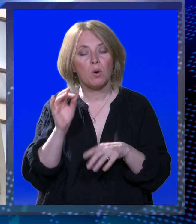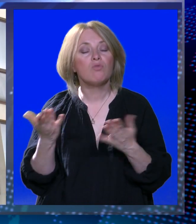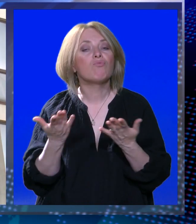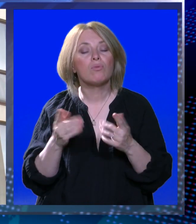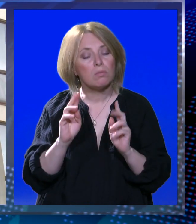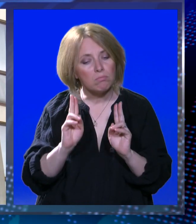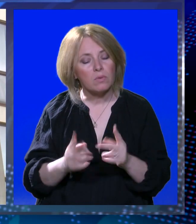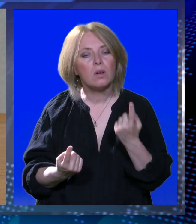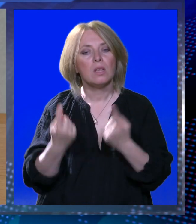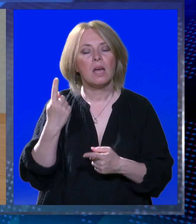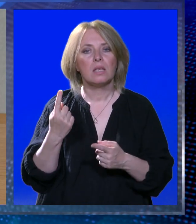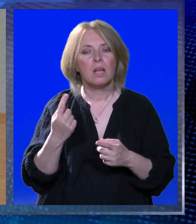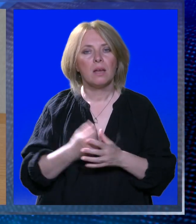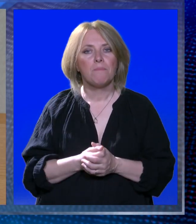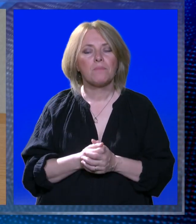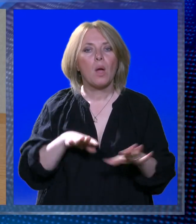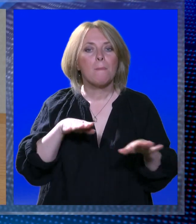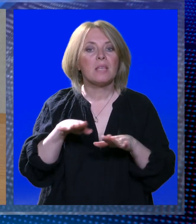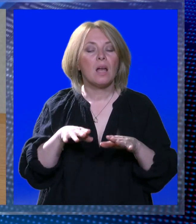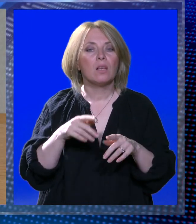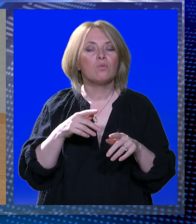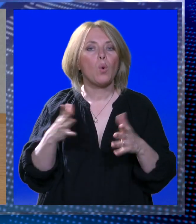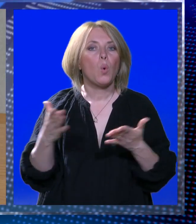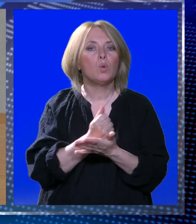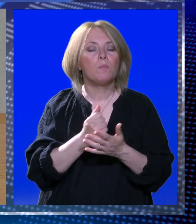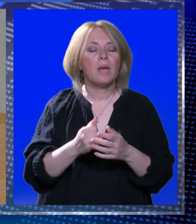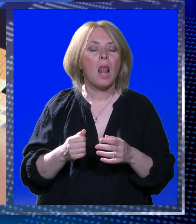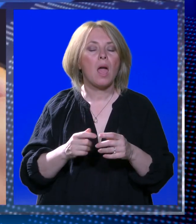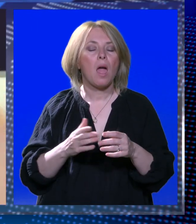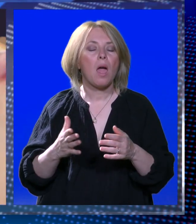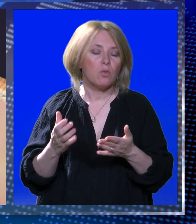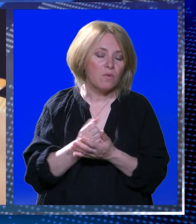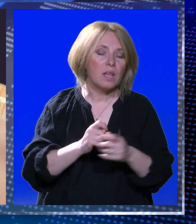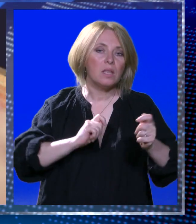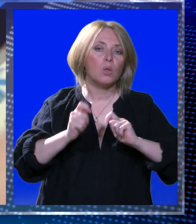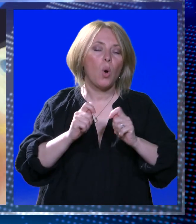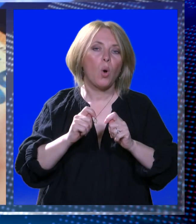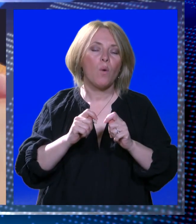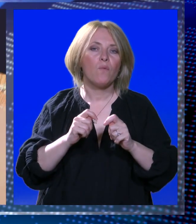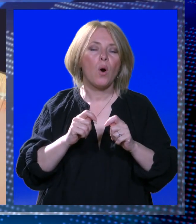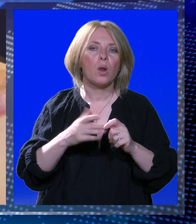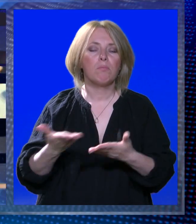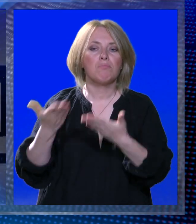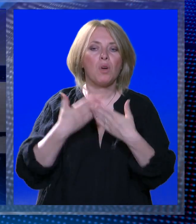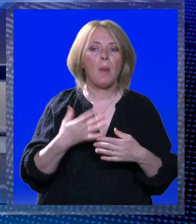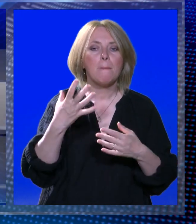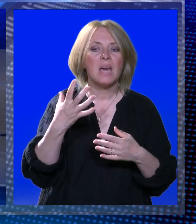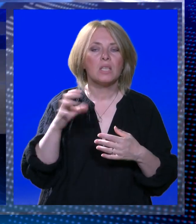Suci i ministarstvo su konačno postigli dogovor nakon dvotjednog bijelog štrajka. Dobili 500 eura veću plaću.